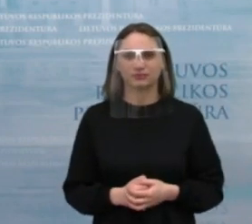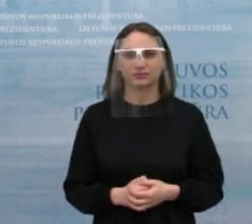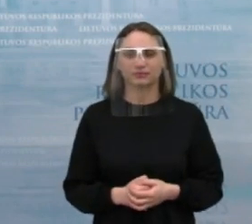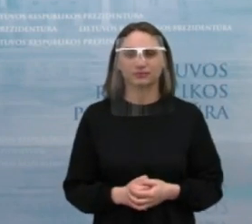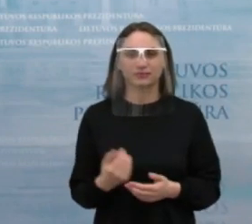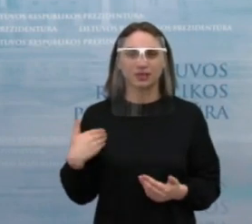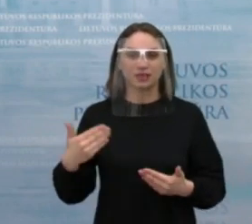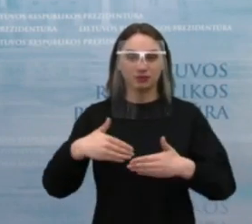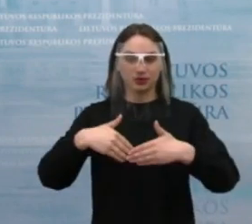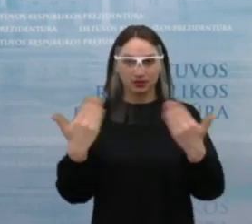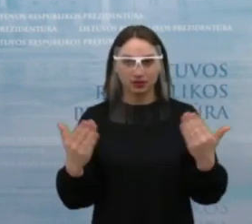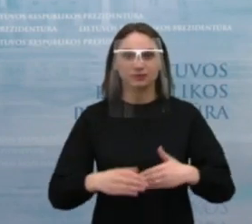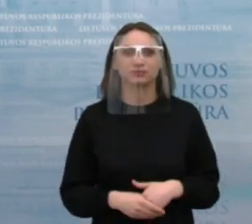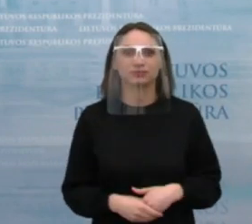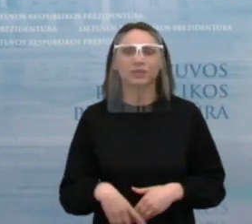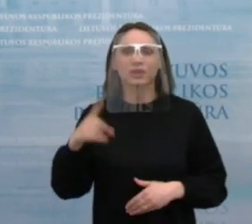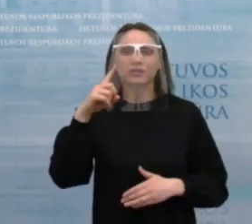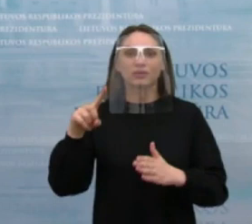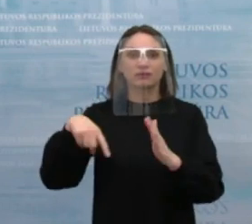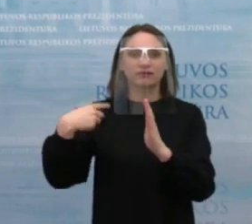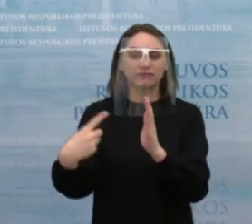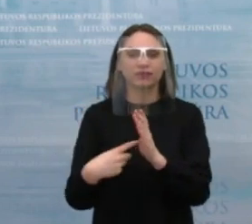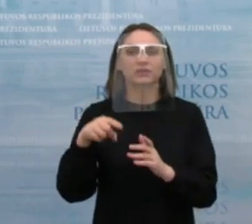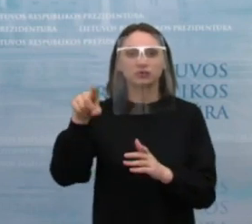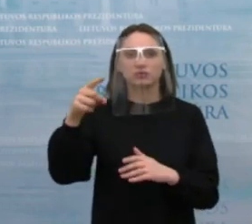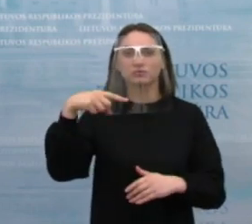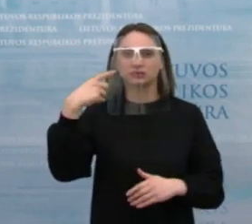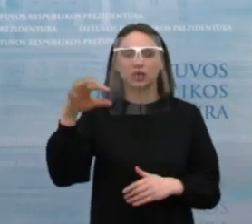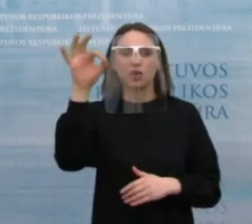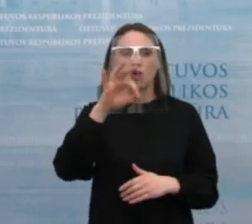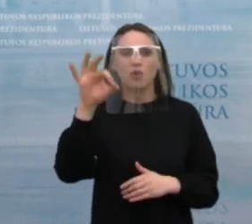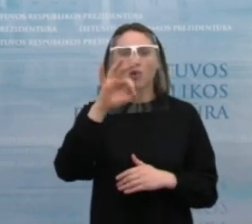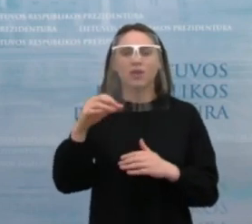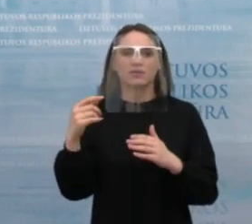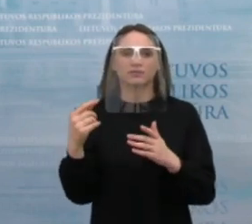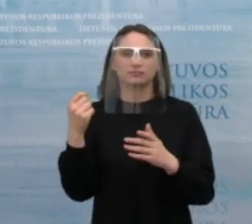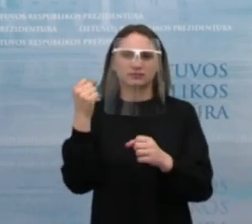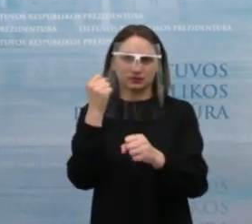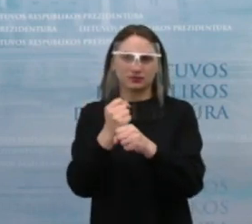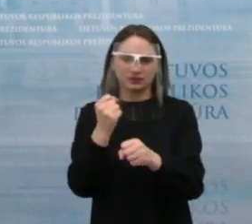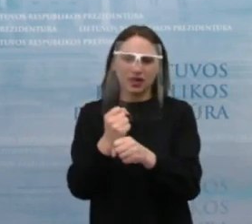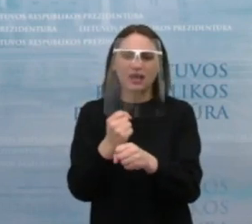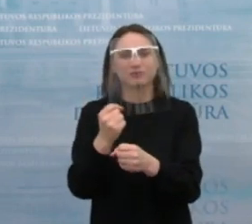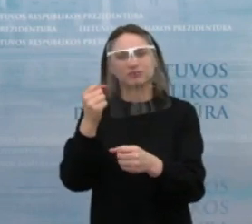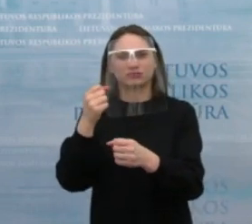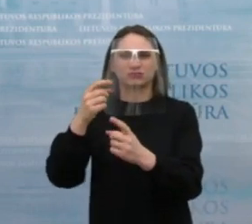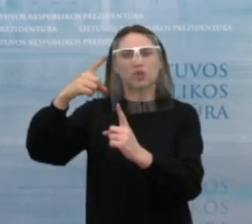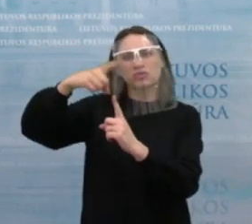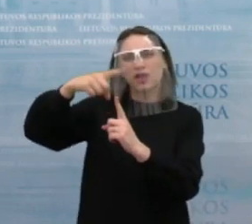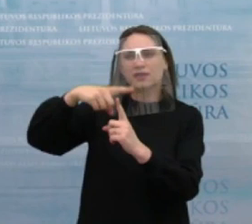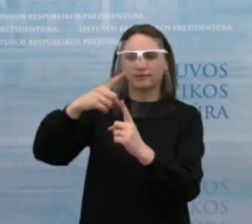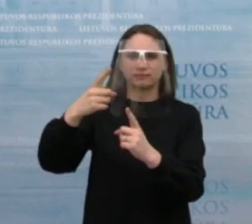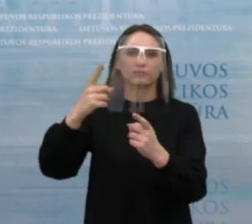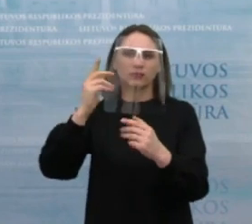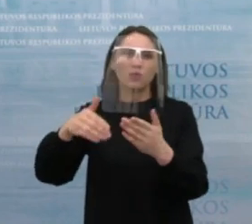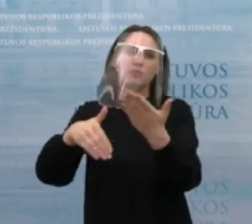Labadiena, aš tik norėjau kairautis. Jūs paminėjot, kad darbo rinkos priemonių taikymas gali būti aktyvesnis. Ką jūs konkrečiai turite